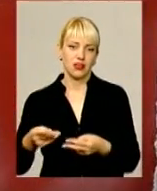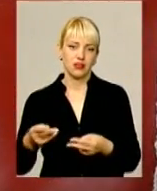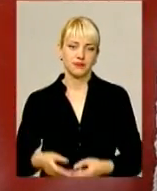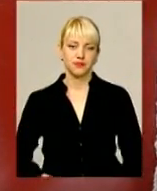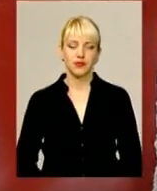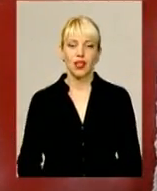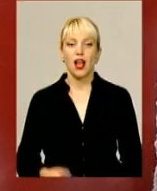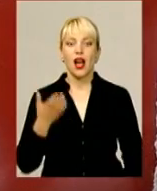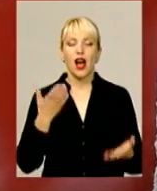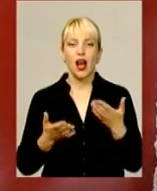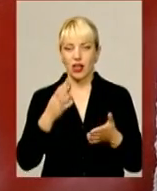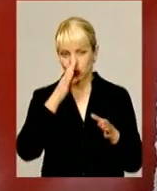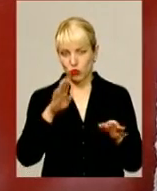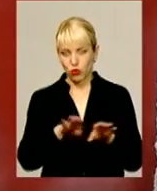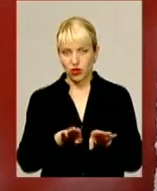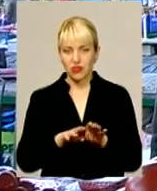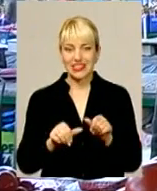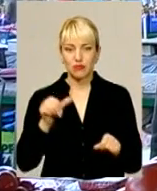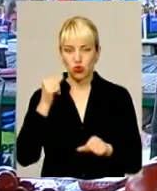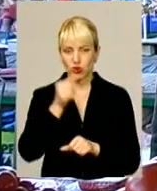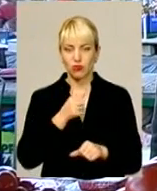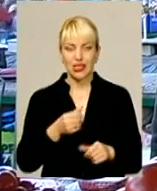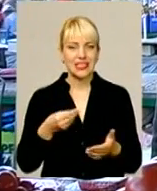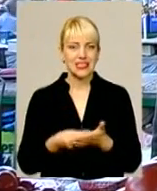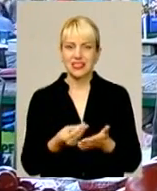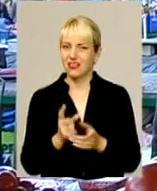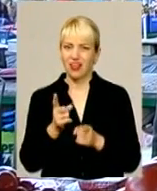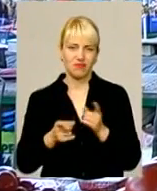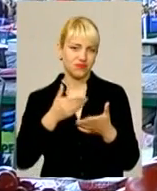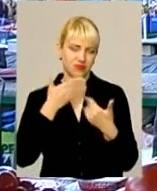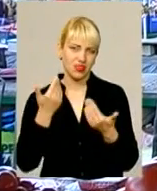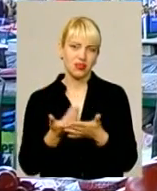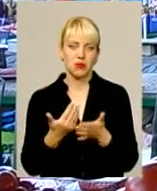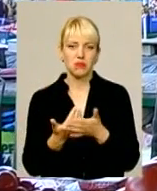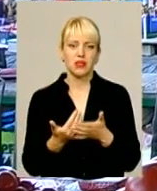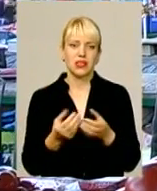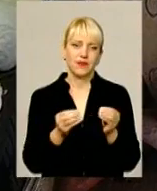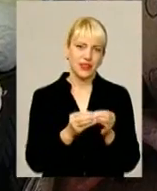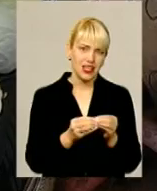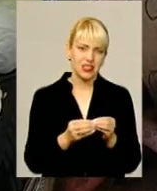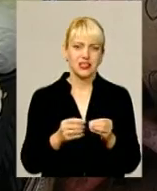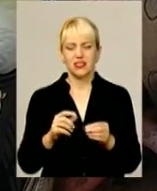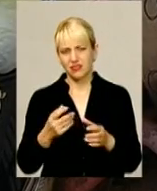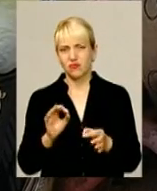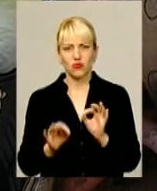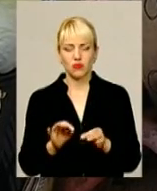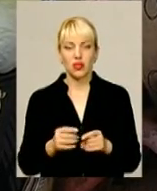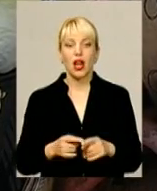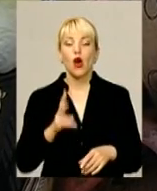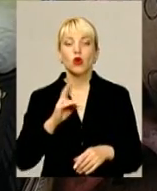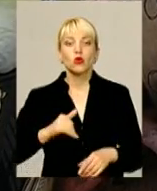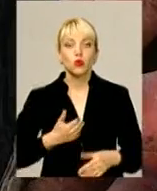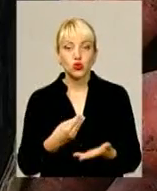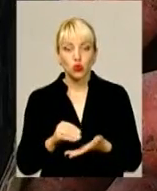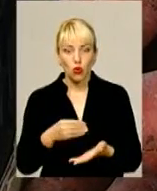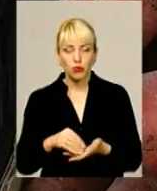А якщо порівнювати з минулим роком? Ціна не помінялася, в районі пісти до гривень. Та тим, хто бажає накупити